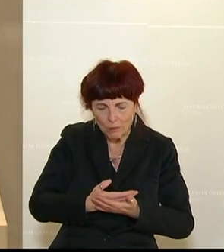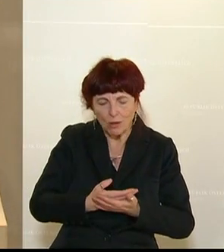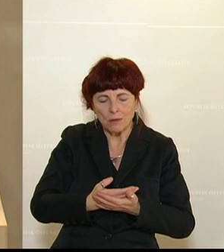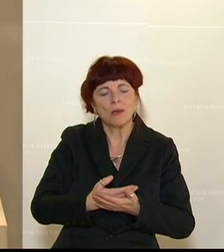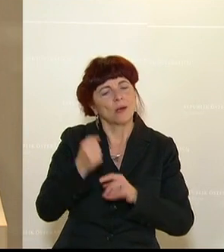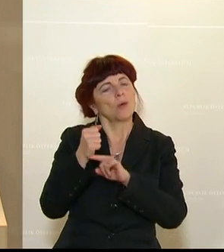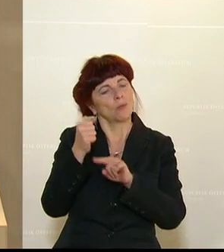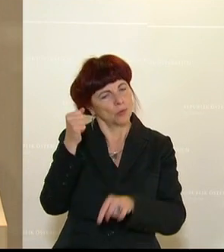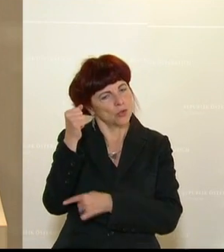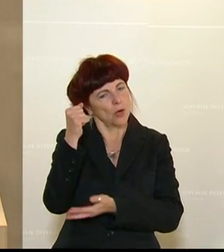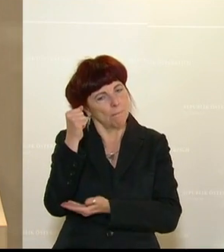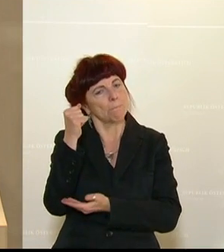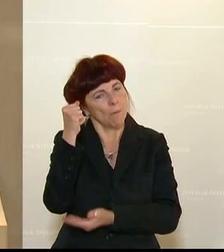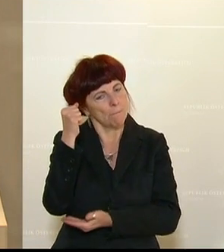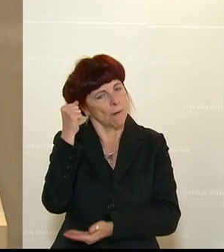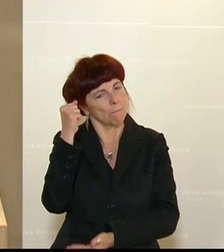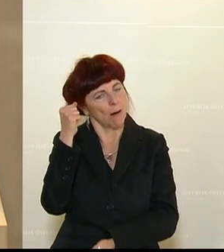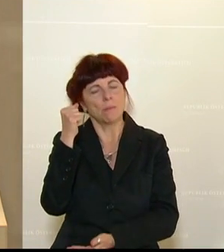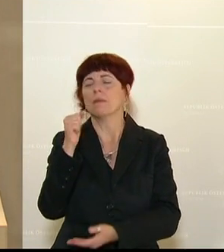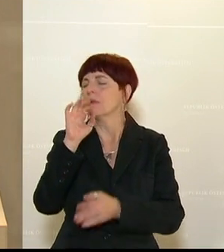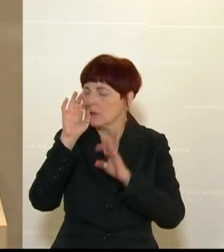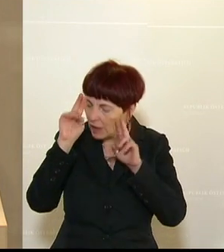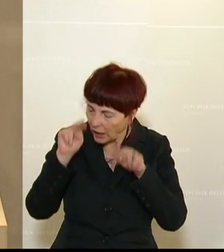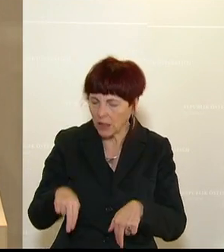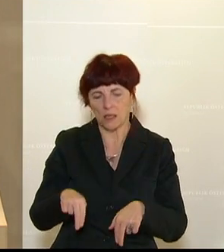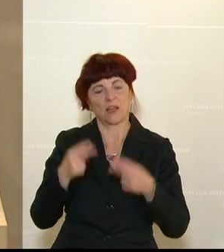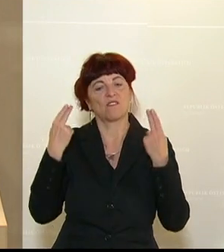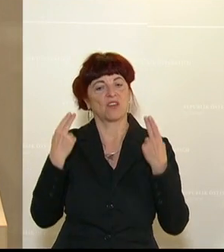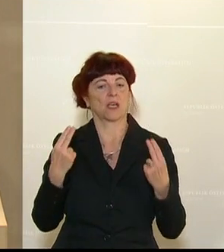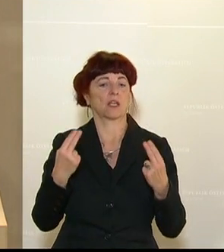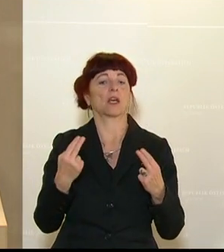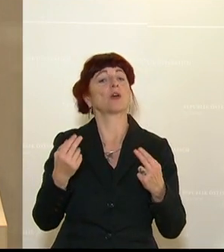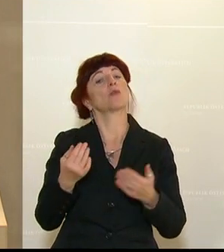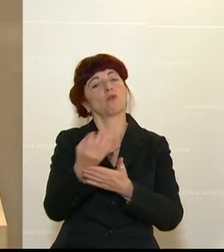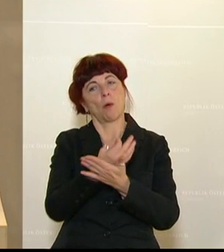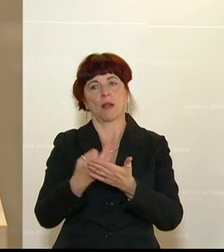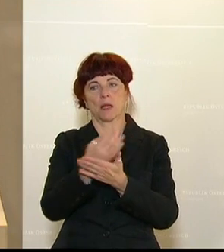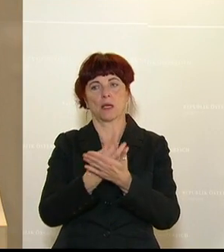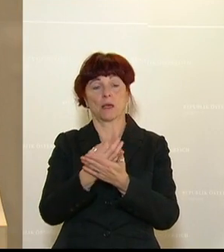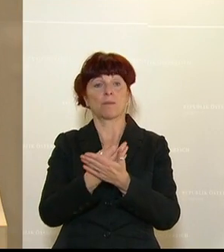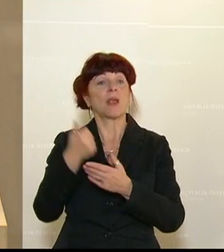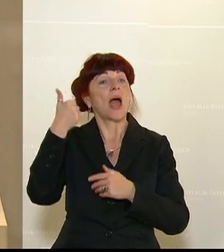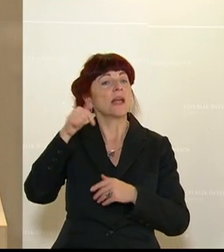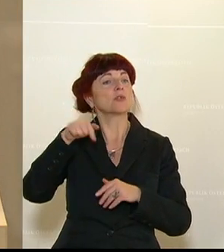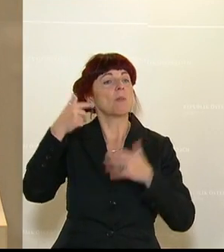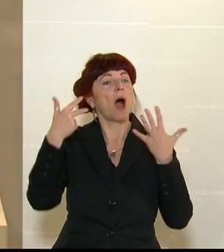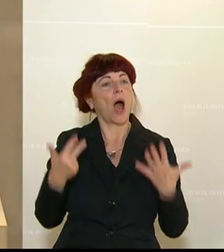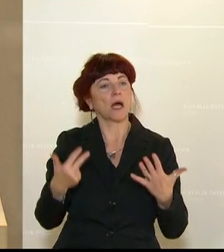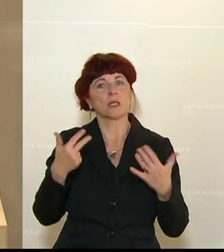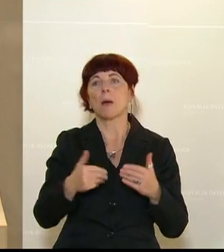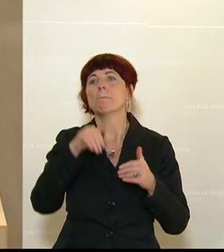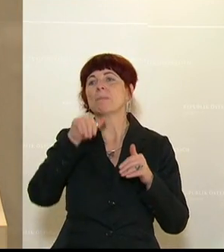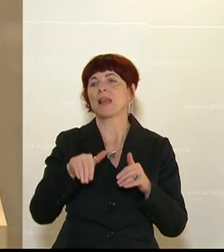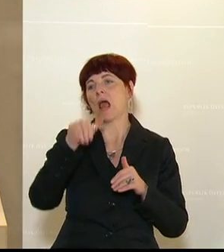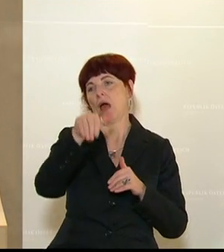Die Zahlen haben wir heute schon sehr oft gehört, ich wiederhole sie trotzdem noch einmal, 1,8 Milliarden Euro. Das ist nicht nichts.